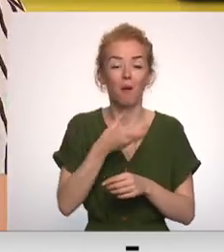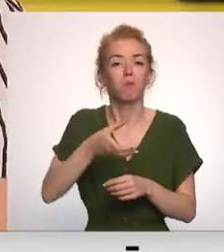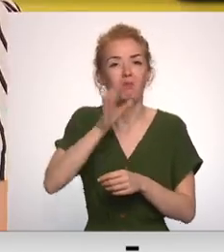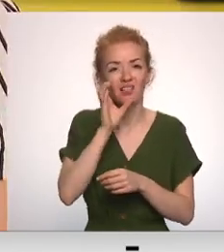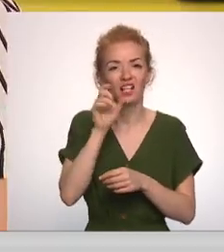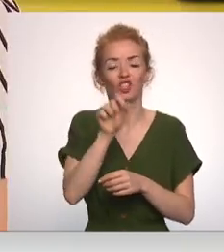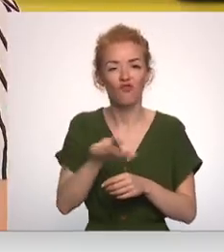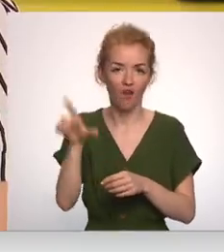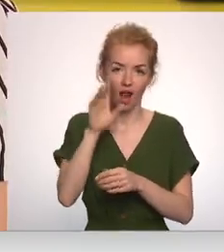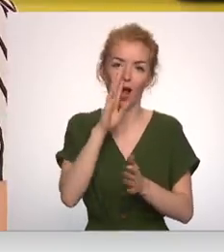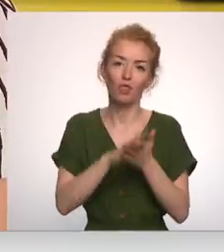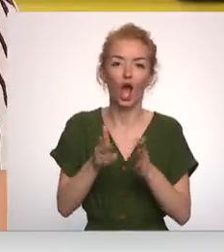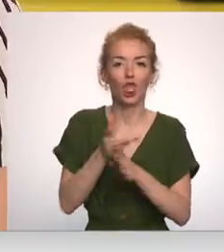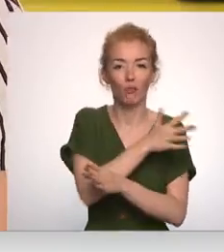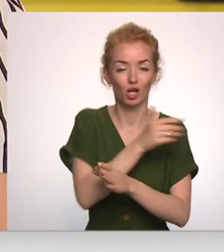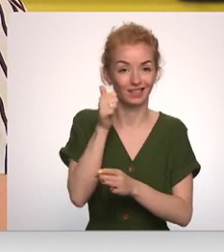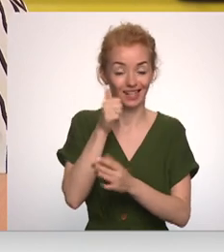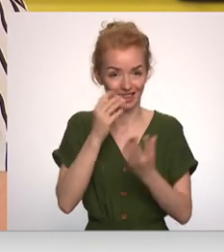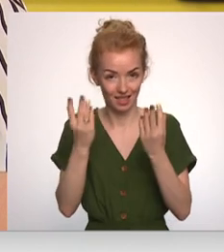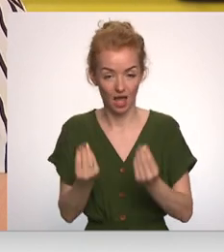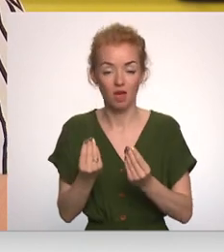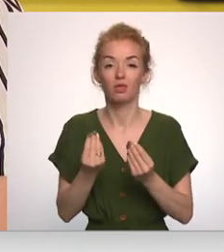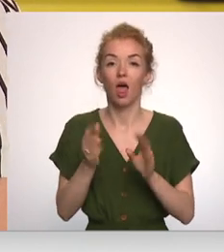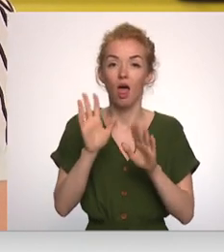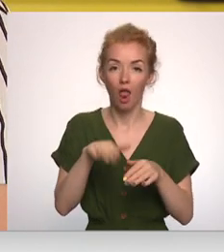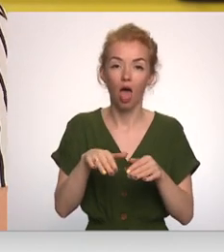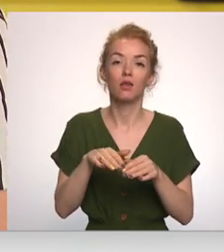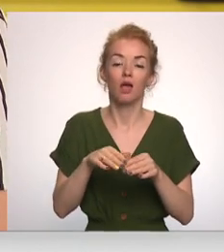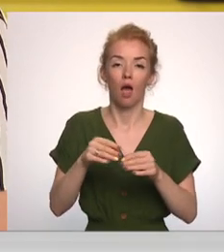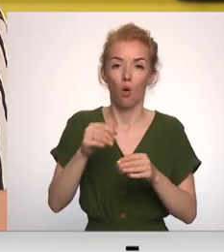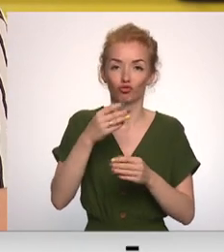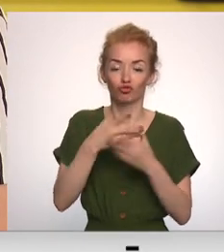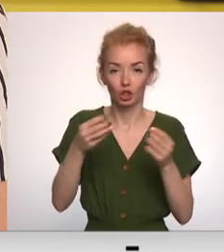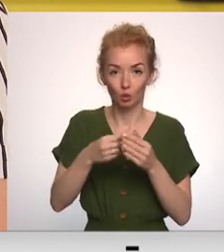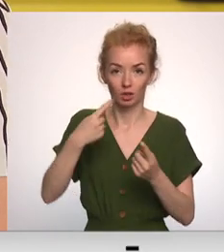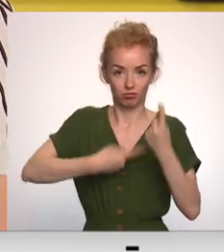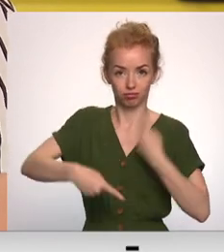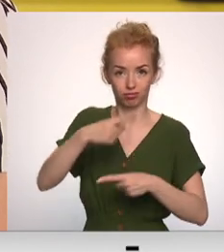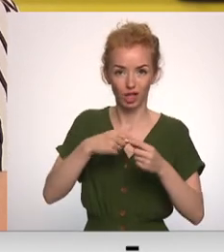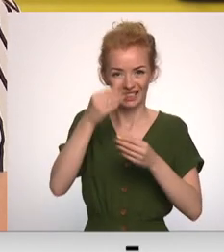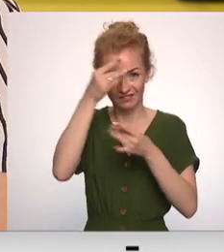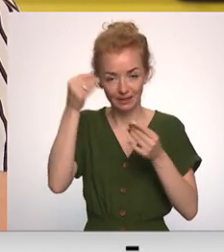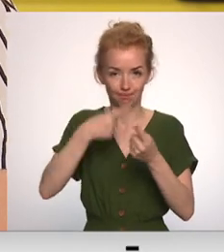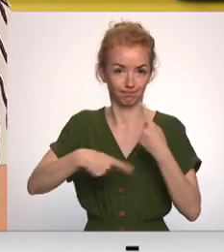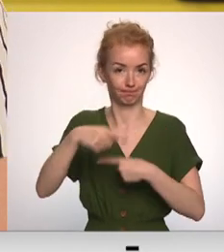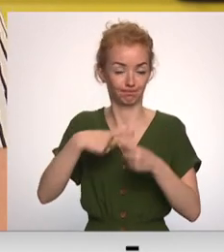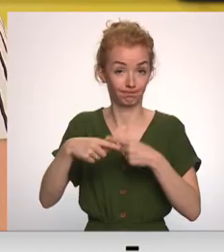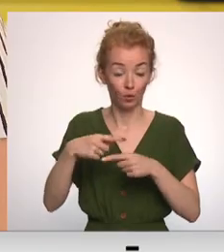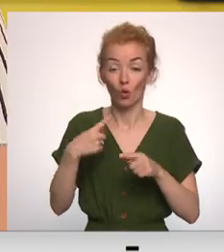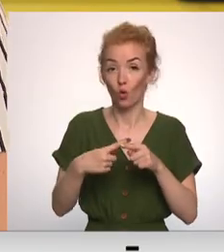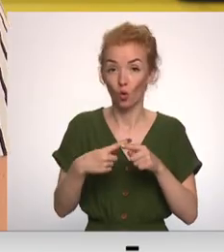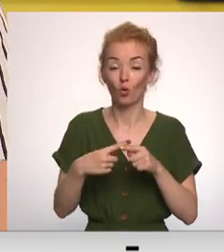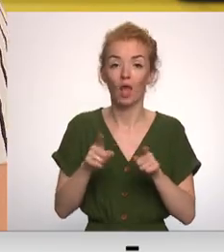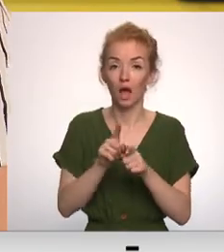vairāk nekā mēs to daram ikdienā, lai kompensētu šķidrumu zudumu organismā. Otrā lieta ir